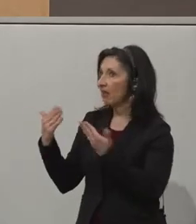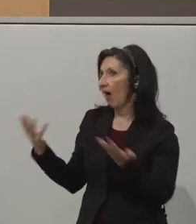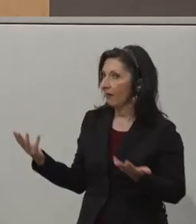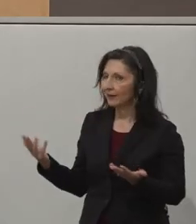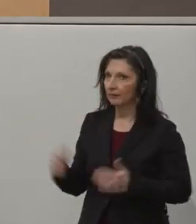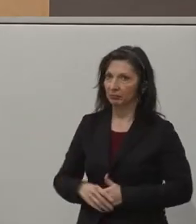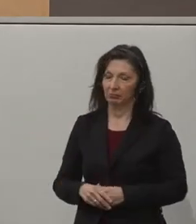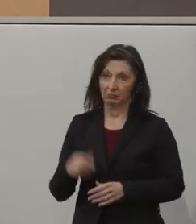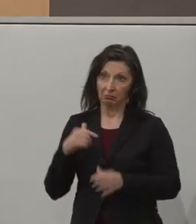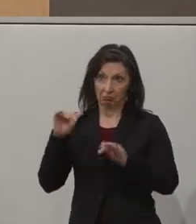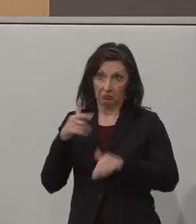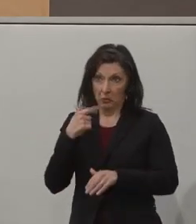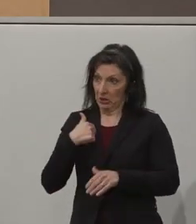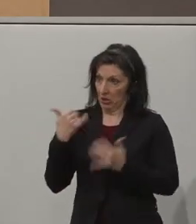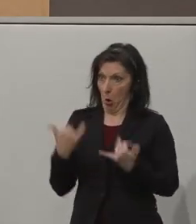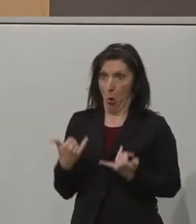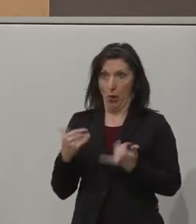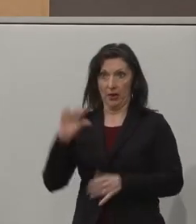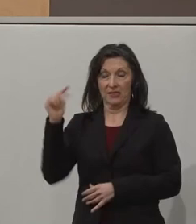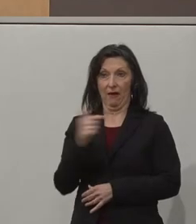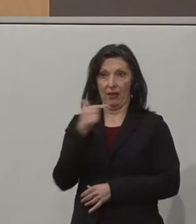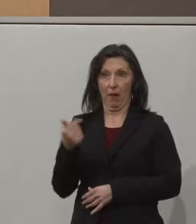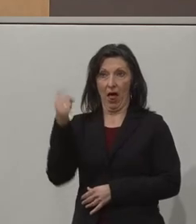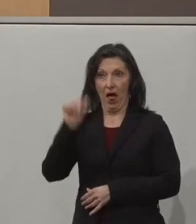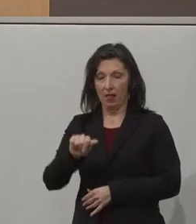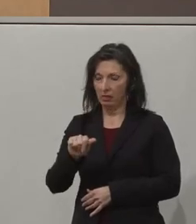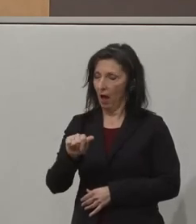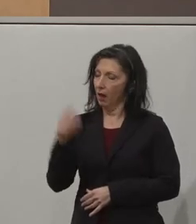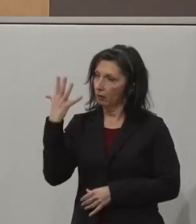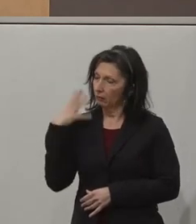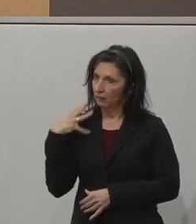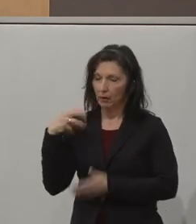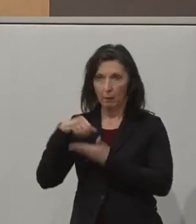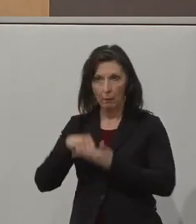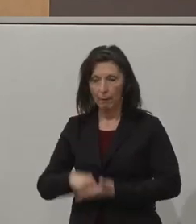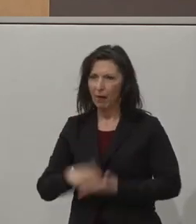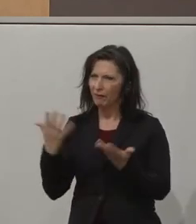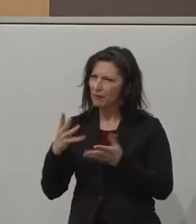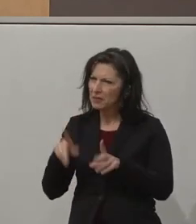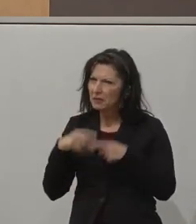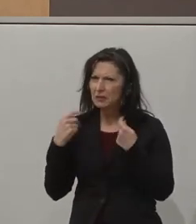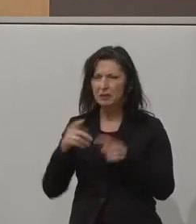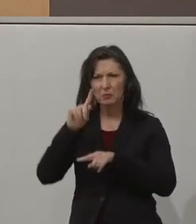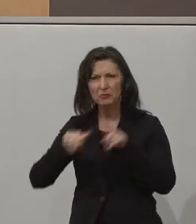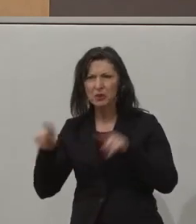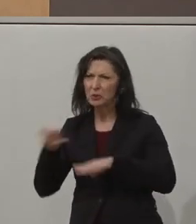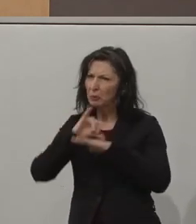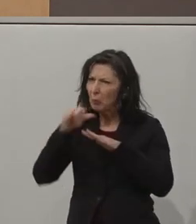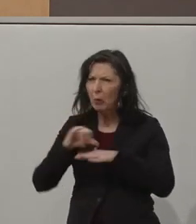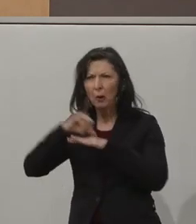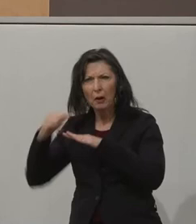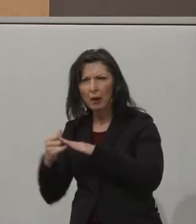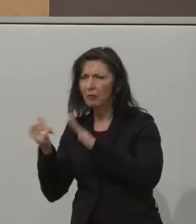ich bin zum zweiten Mal hier. Es ist wieder einmal irrsinnig beeindruckend, was es für Initiativen, für Programme gibt,